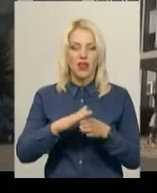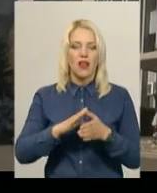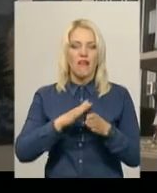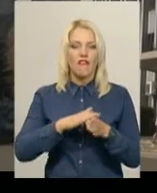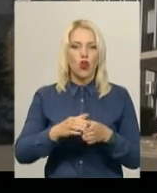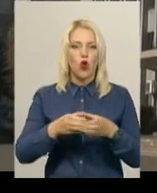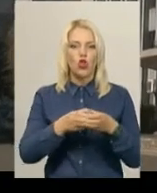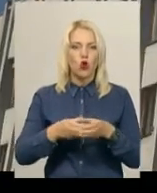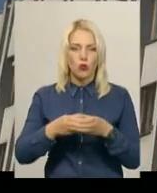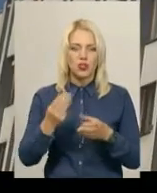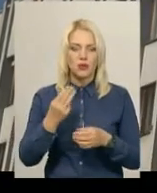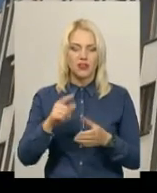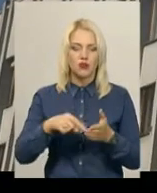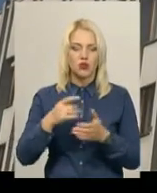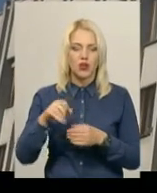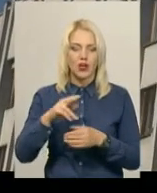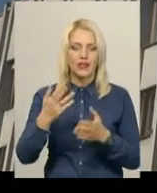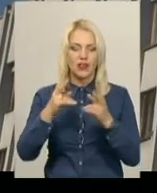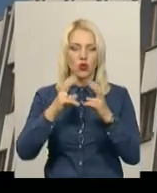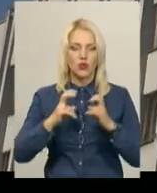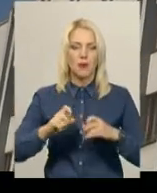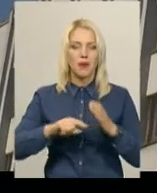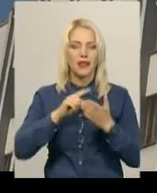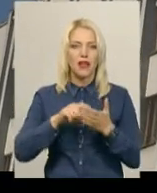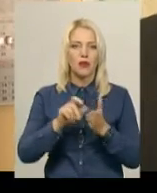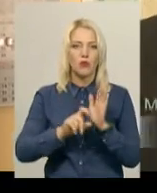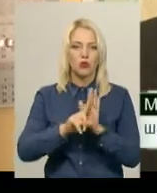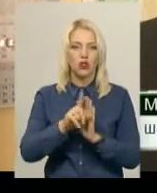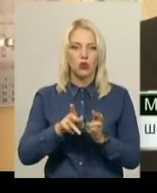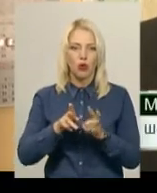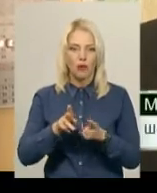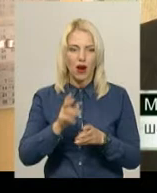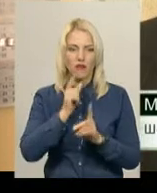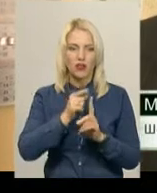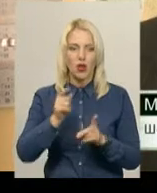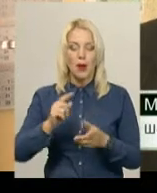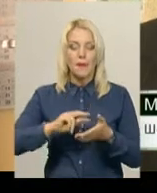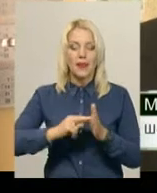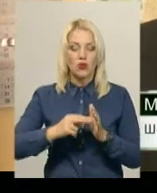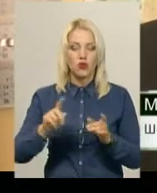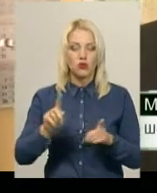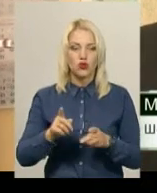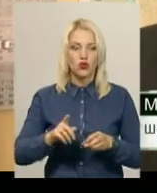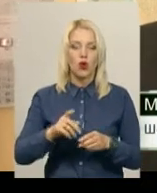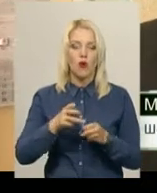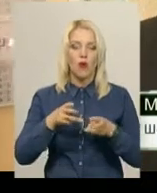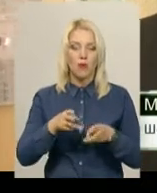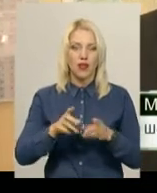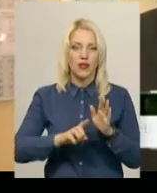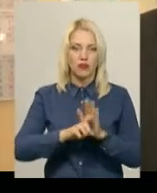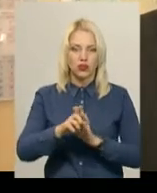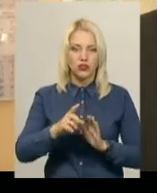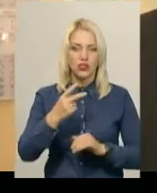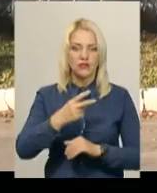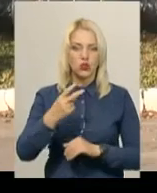Шепетівської міської ради, який розглядав і питання про початок опалювального сезону. Плануємо, що в Шепетівці розпочнеться опалювальний сезон з 22 числа,